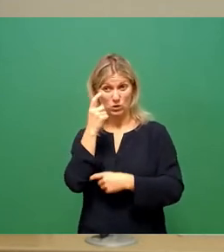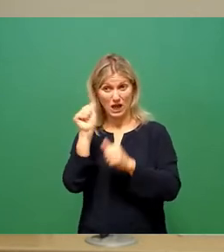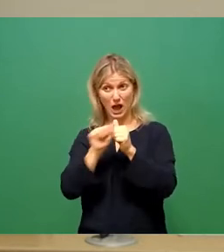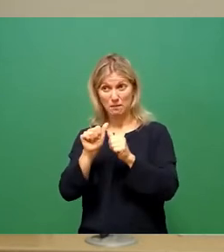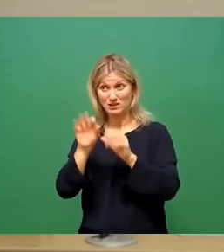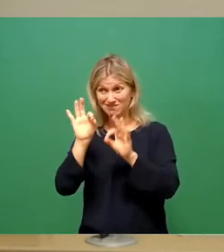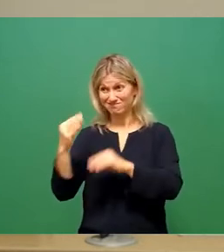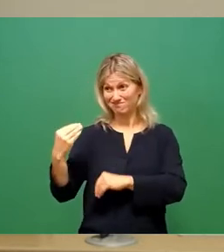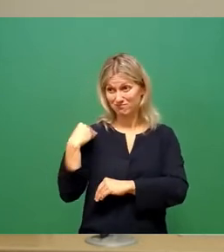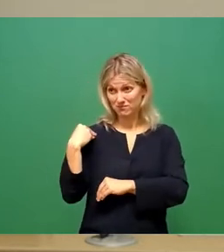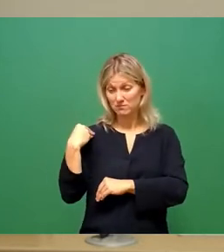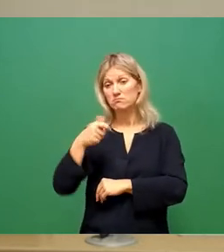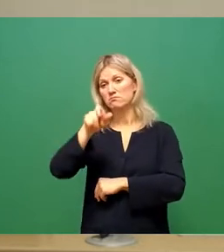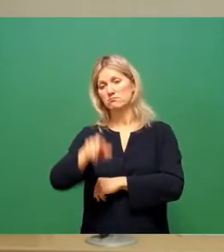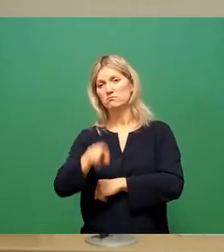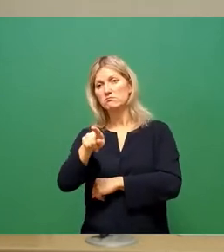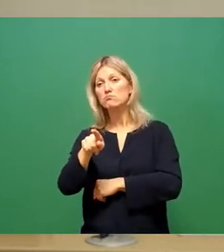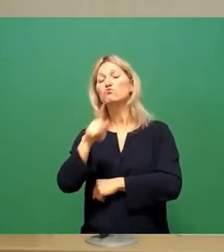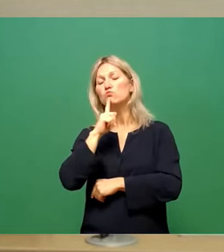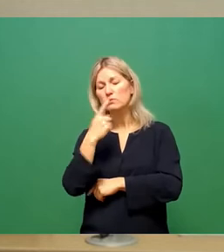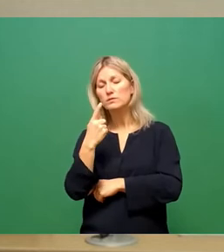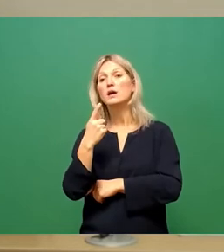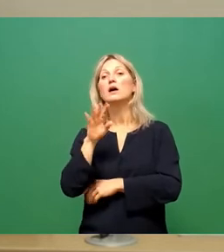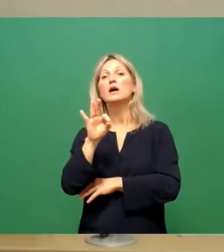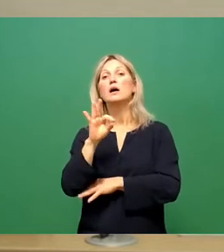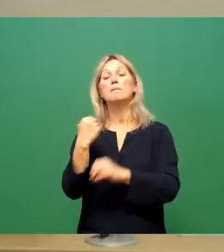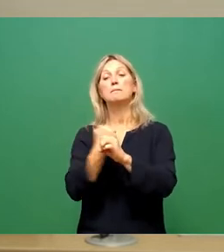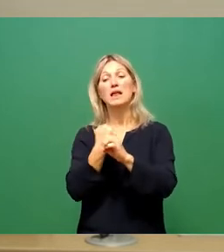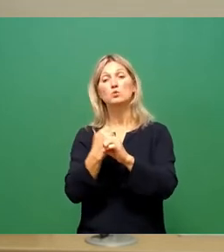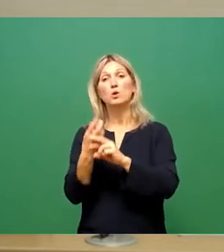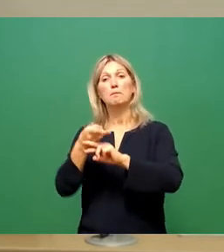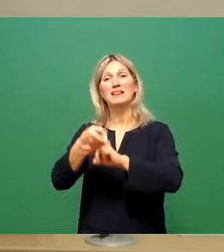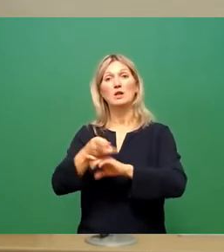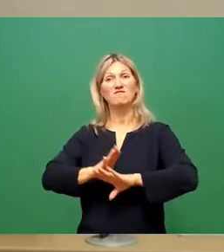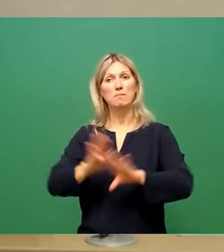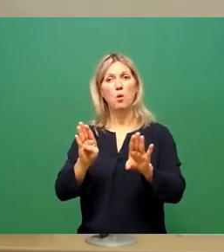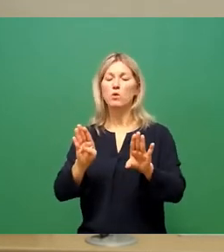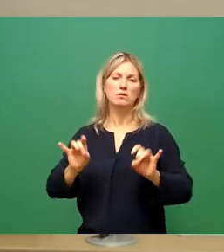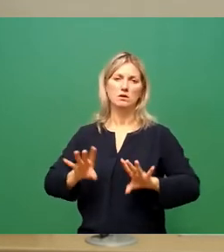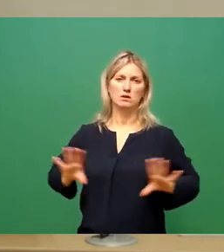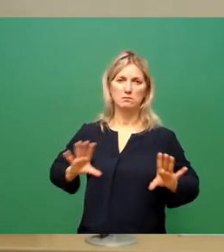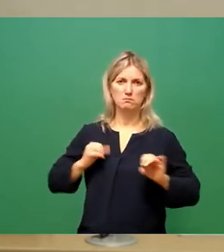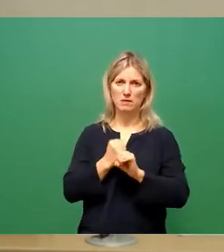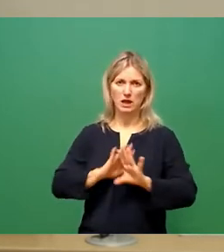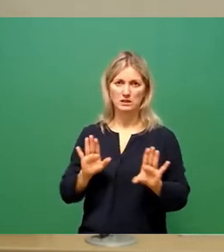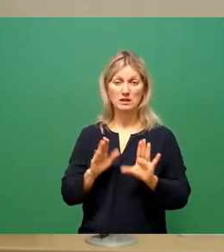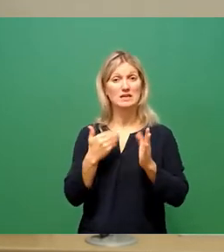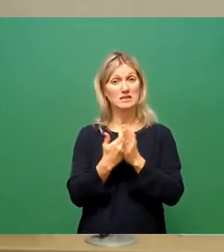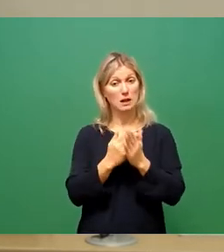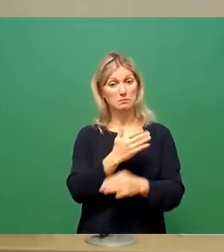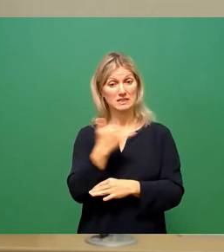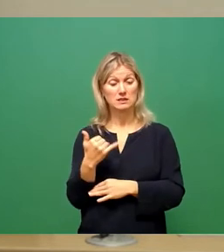Betretungsverbots abgesehen. Daher wurden bis dato keine